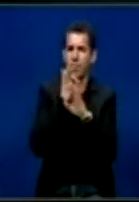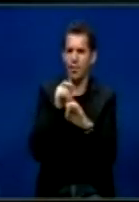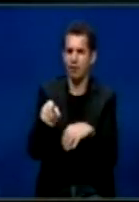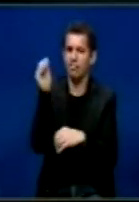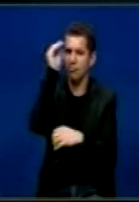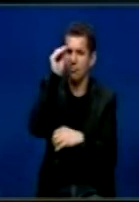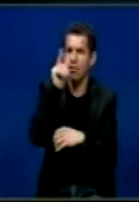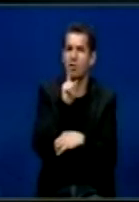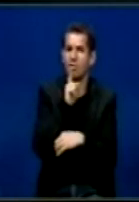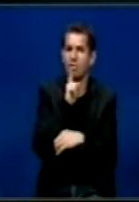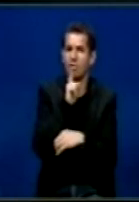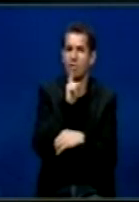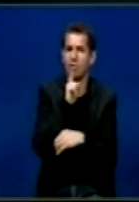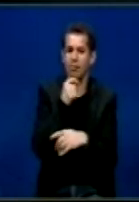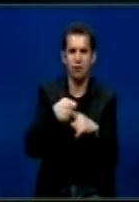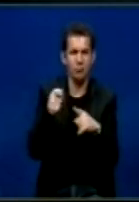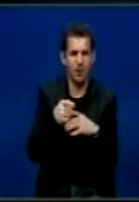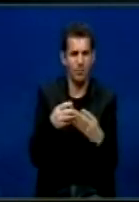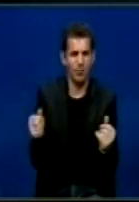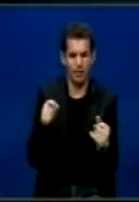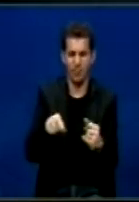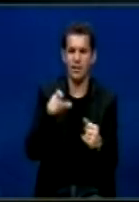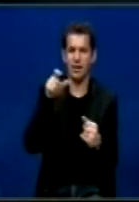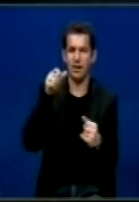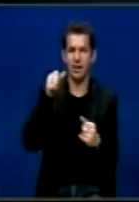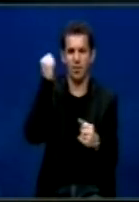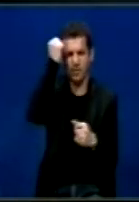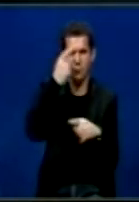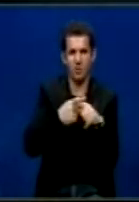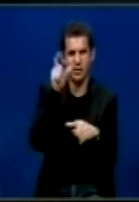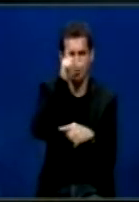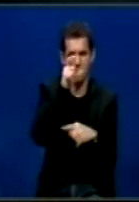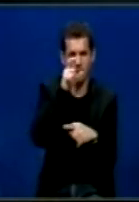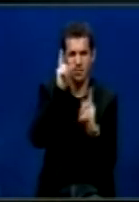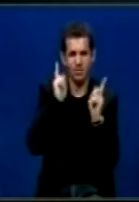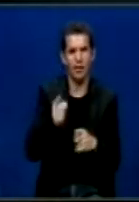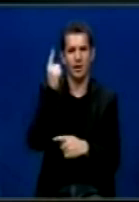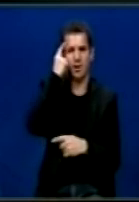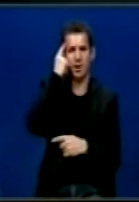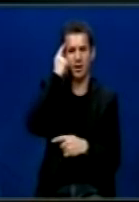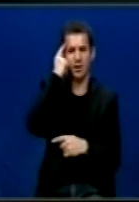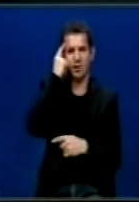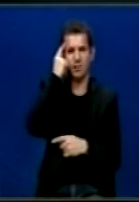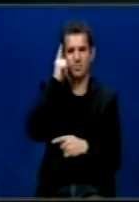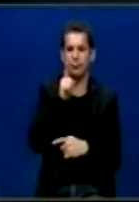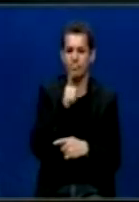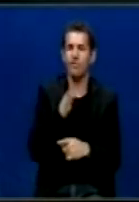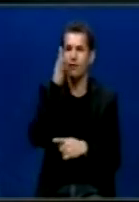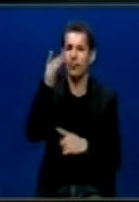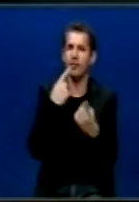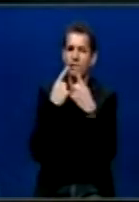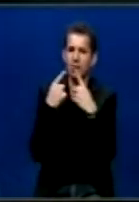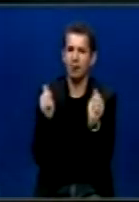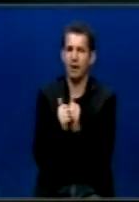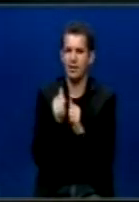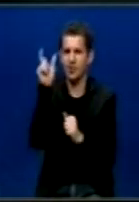ata që merë në zidhje në konfliktit mes Kosovës dhe sërbis. Këtë duhet a din edhe ata që shkojnë e bisedojnë me